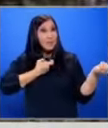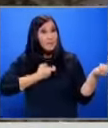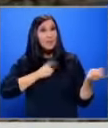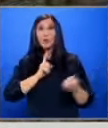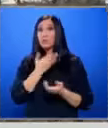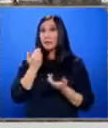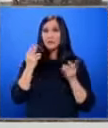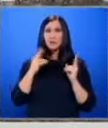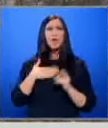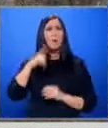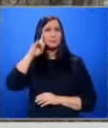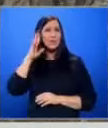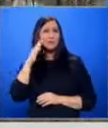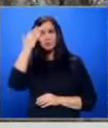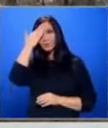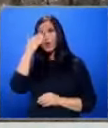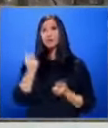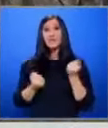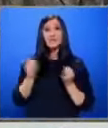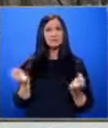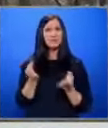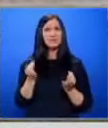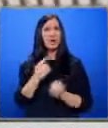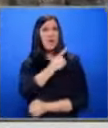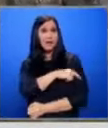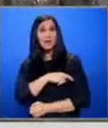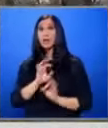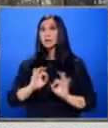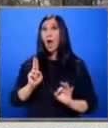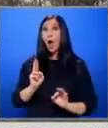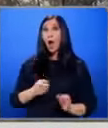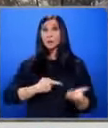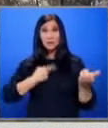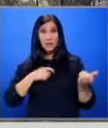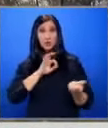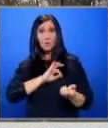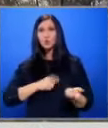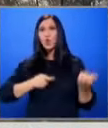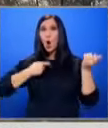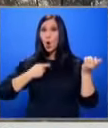заболяване, отведене в специализирана клиника. Изяснява се как стрелецът се е здобил с оръжието.